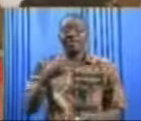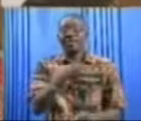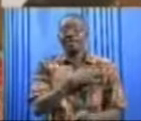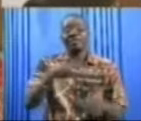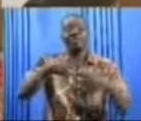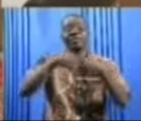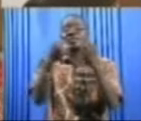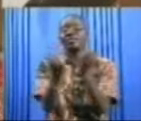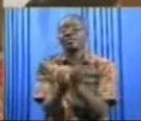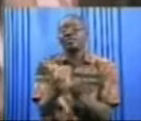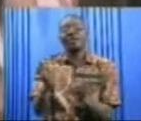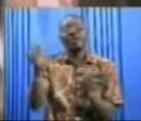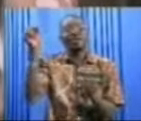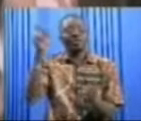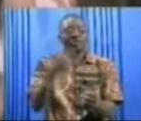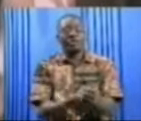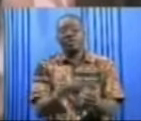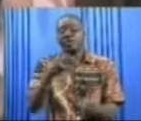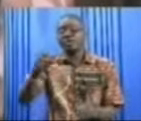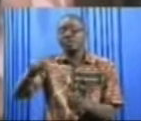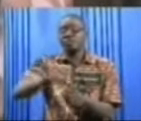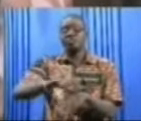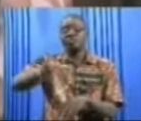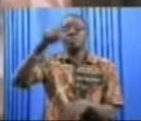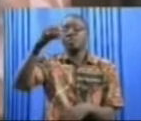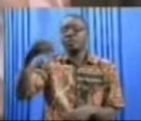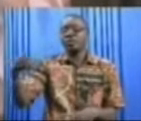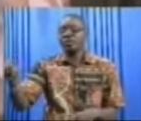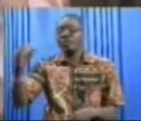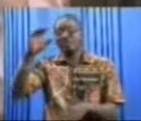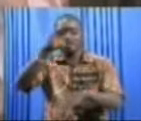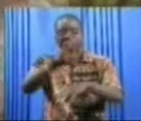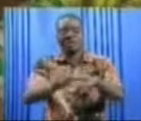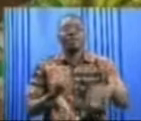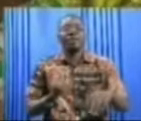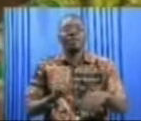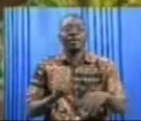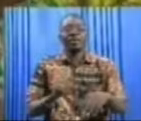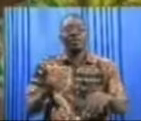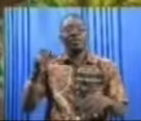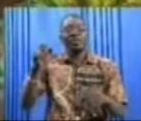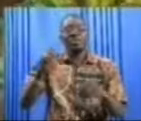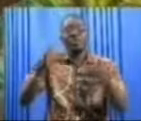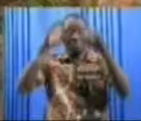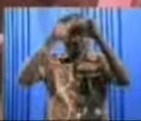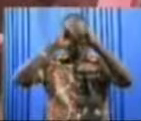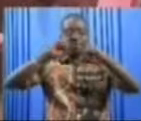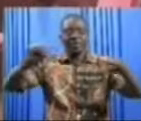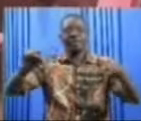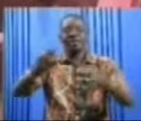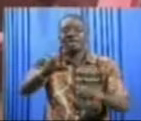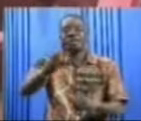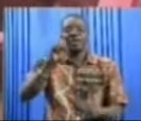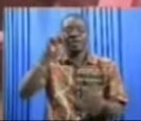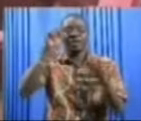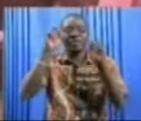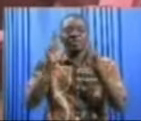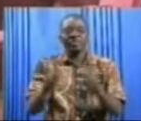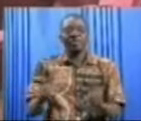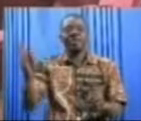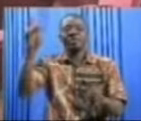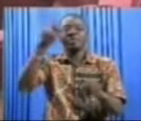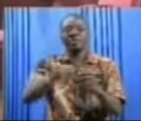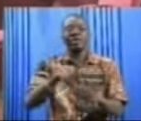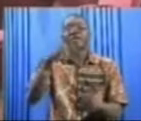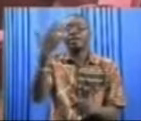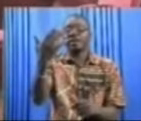RTB2 au bassin et du sud-ouest ont été conviés. Pour la présidente et la trentaine des participants, ces cinq jours